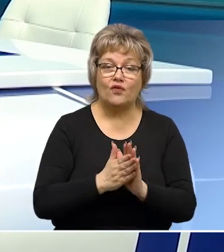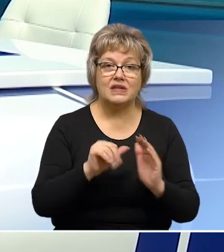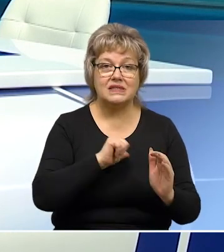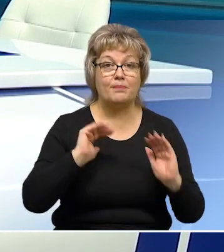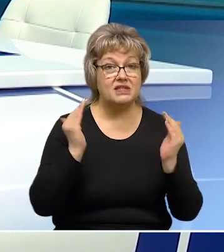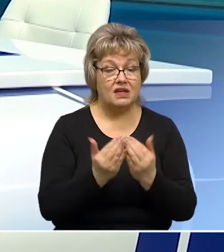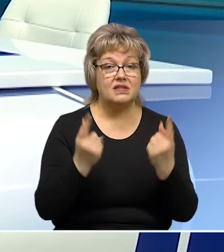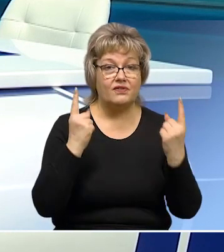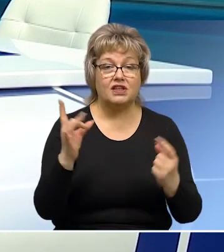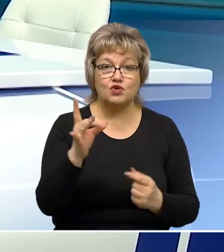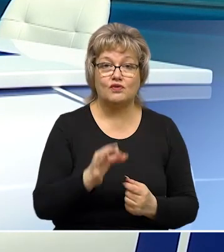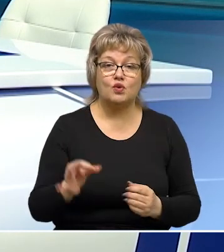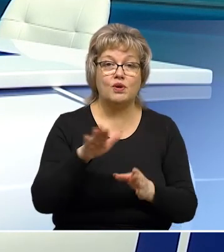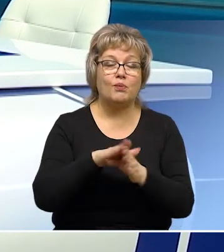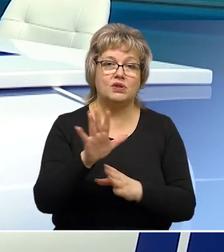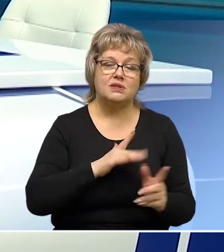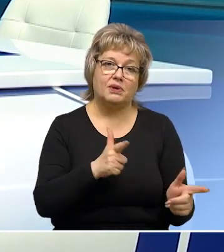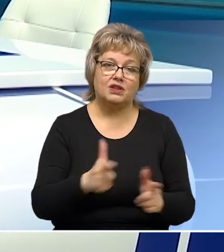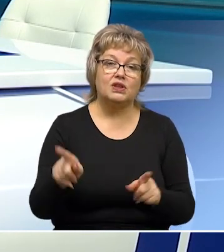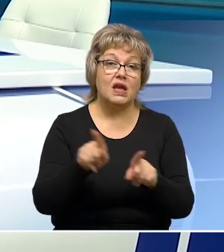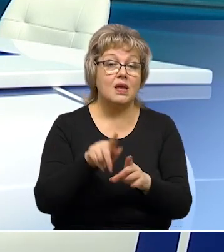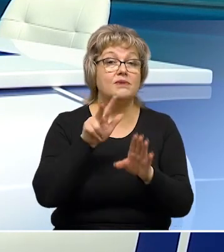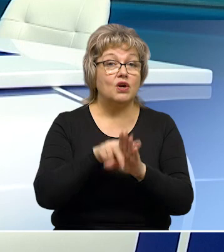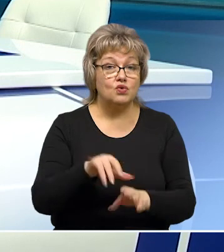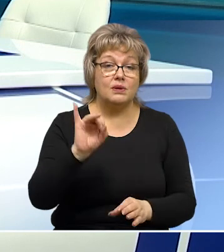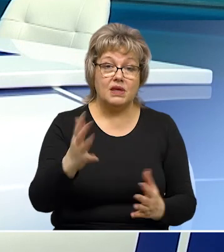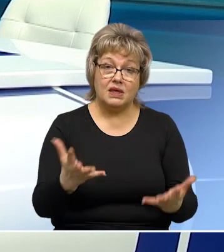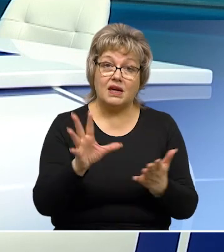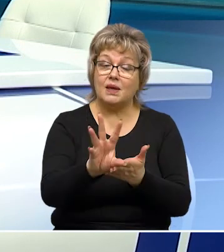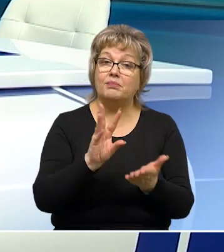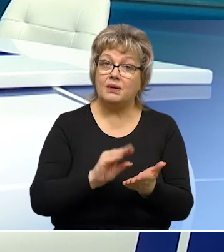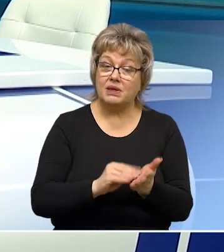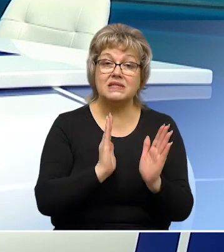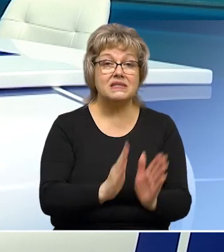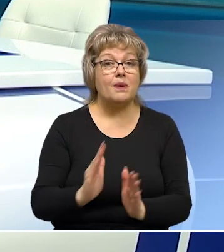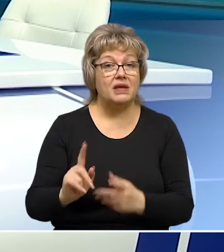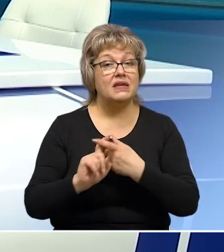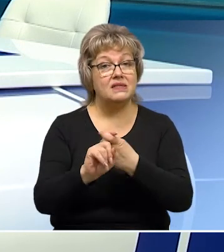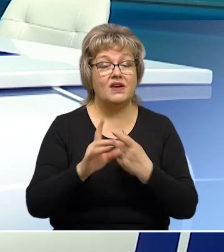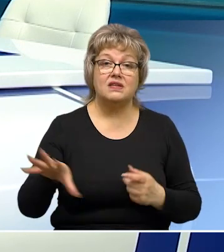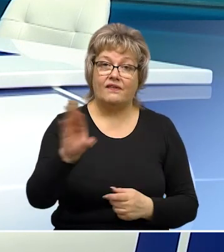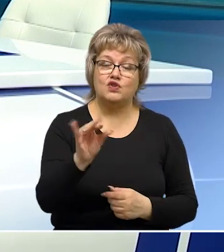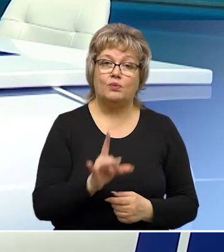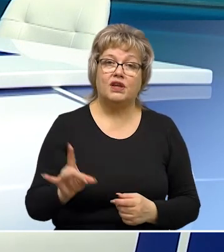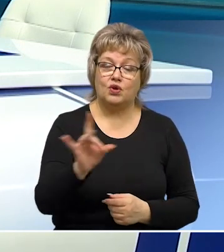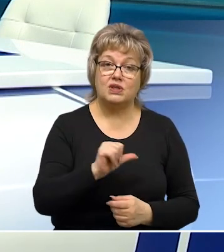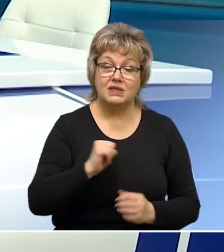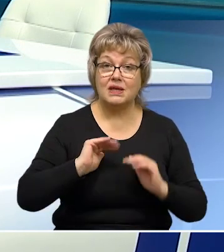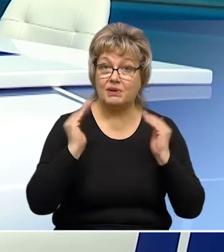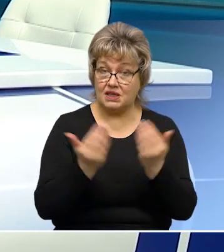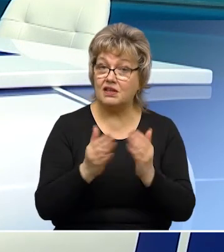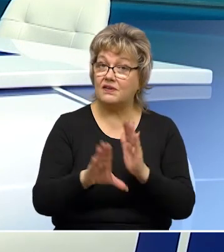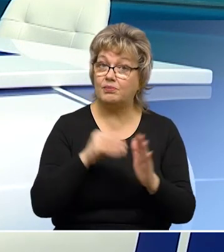самоизоляции крайне важна. Ростовская область была полностью готова к таким нагрузкам, и яркий тому пример стабильность связи во всем регионе.